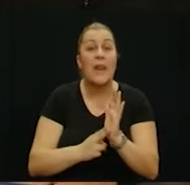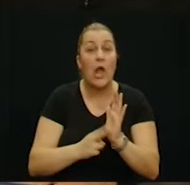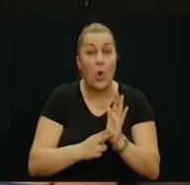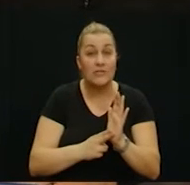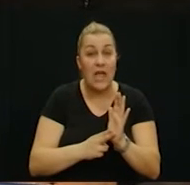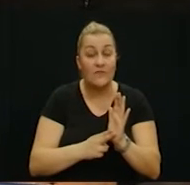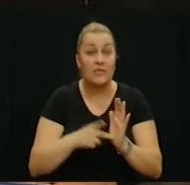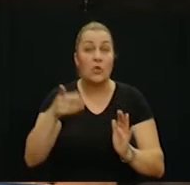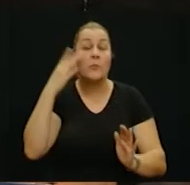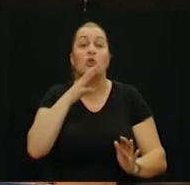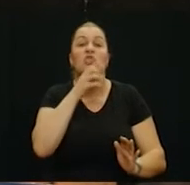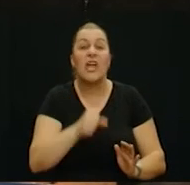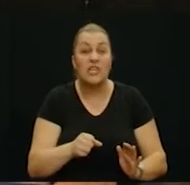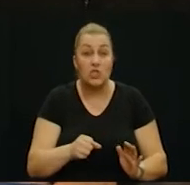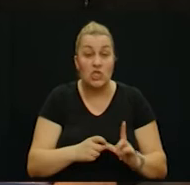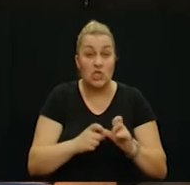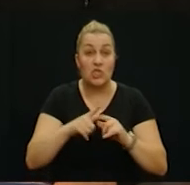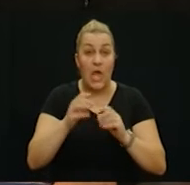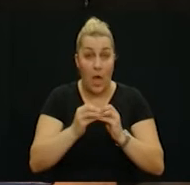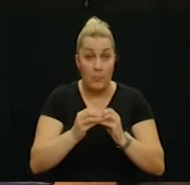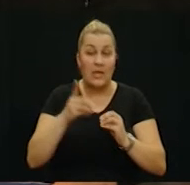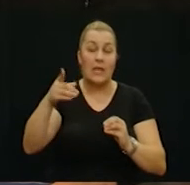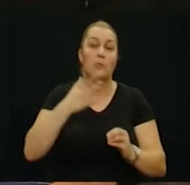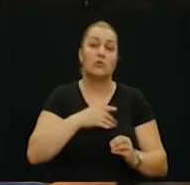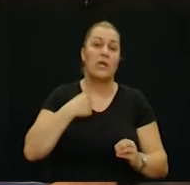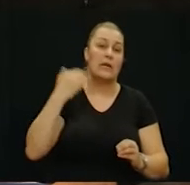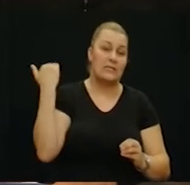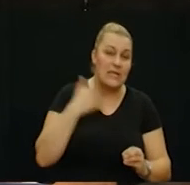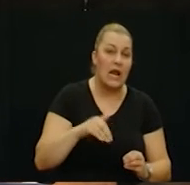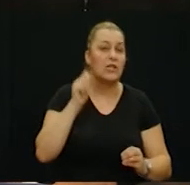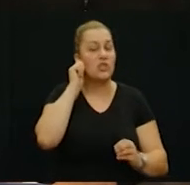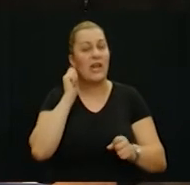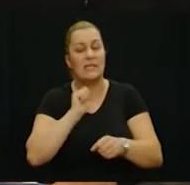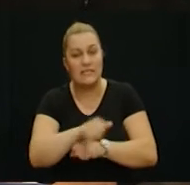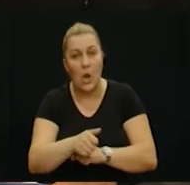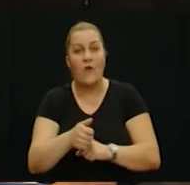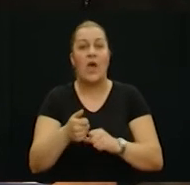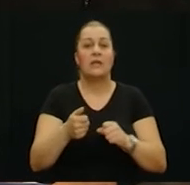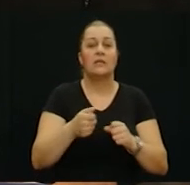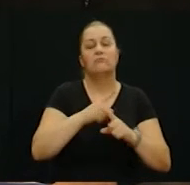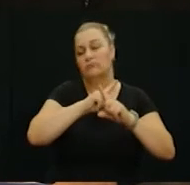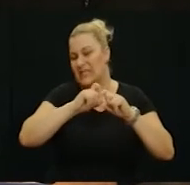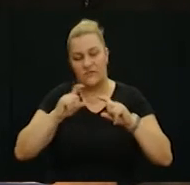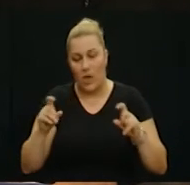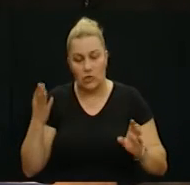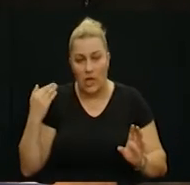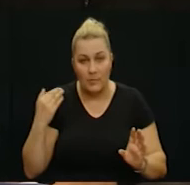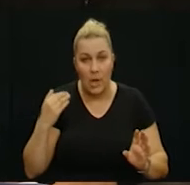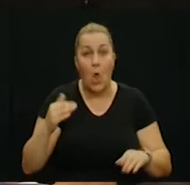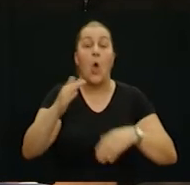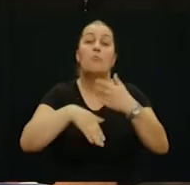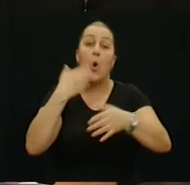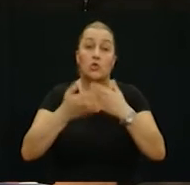Negoslavce tamo je bio taj četnički štab tamo su htjeli nas zaklati, ubiti žene silovati bilo je svega i svačega